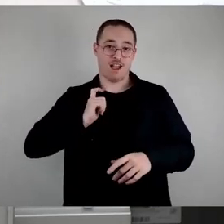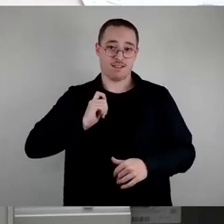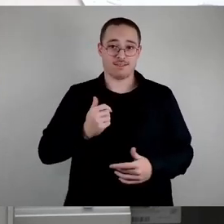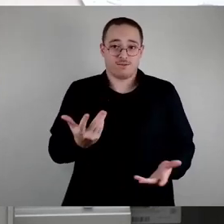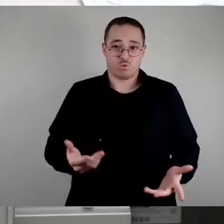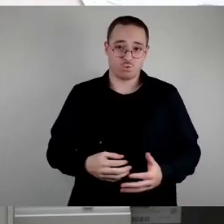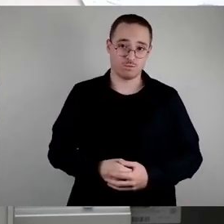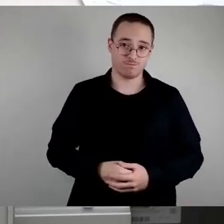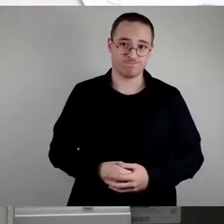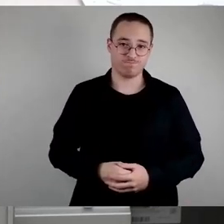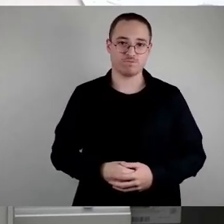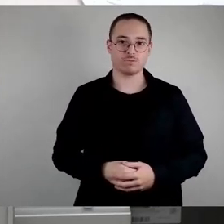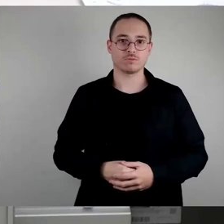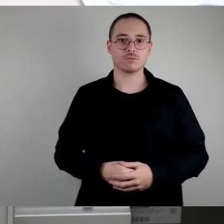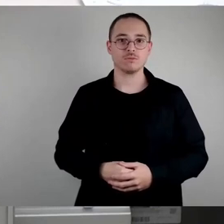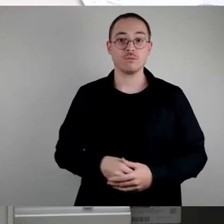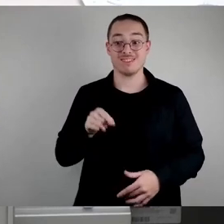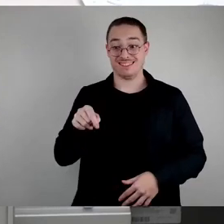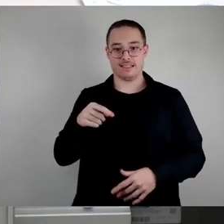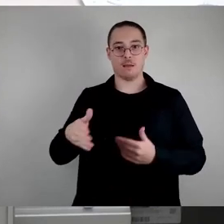Erwarten Sie von diesen Beiräten keine Wunder.